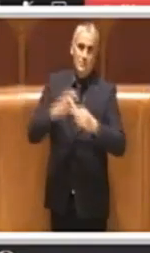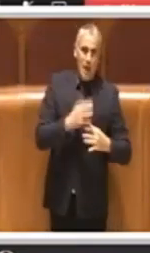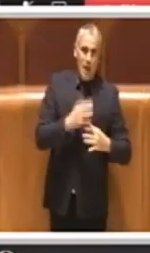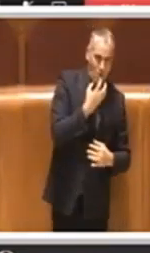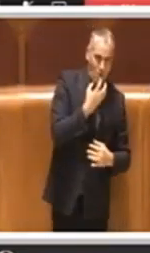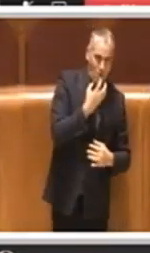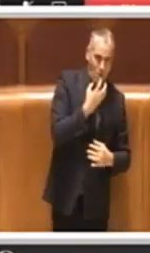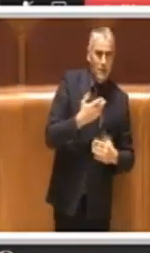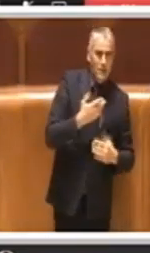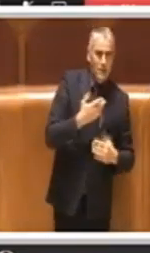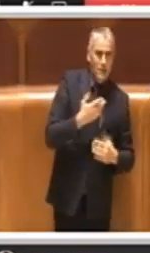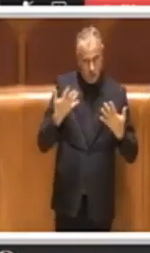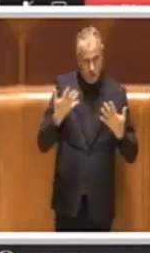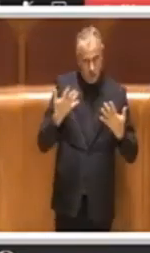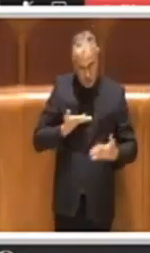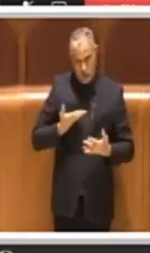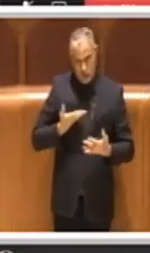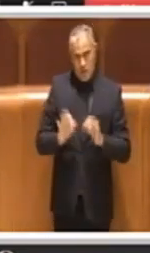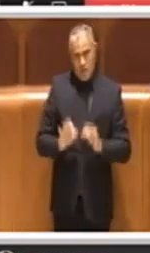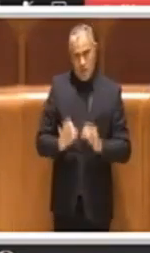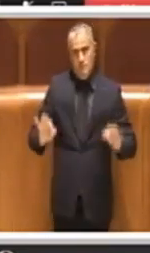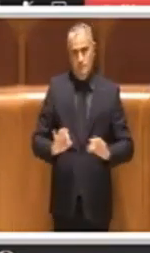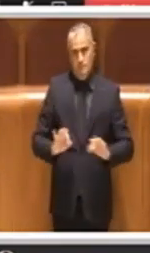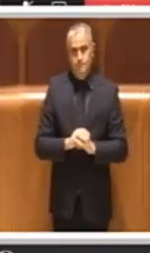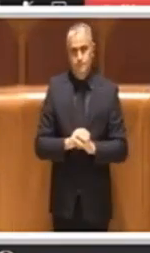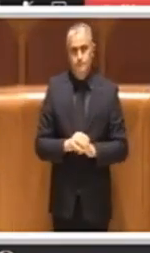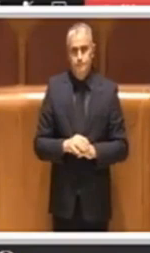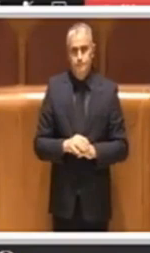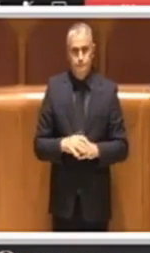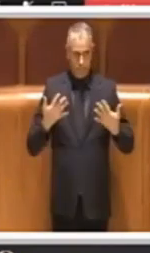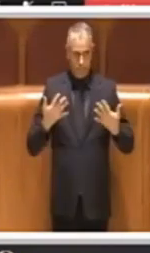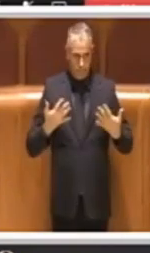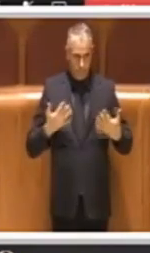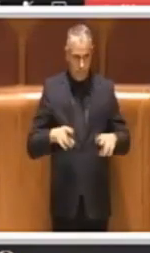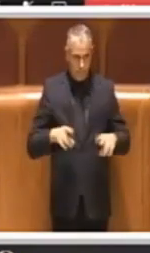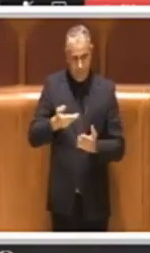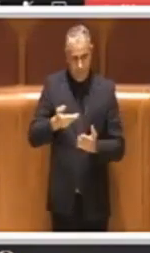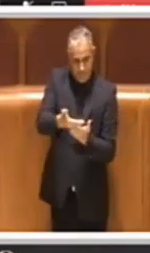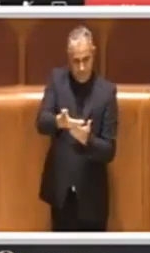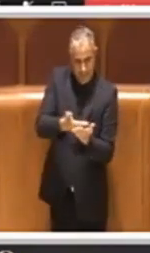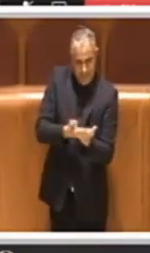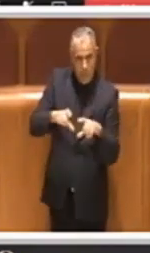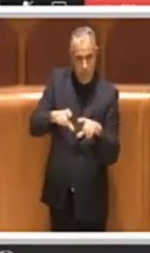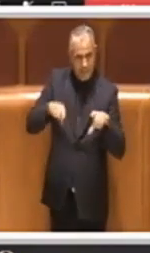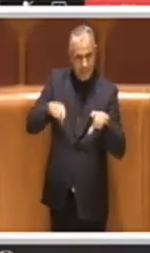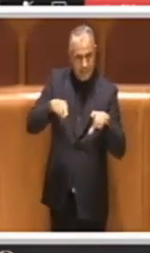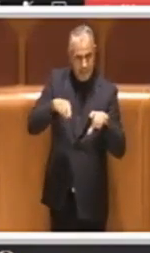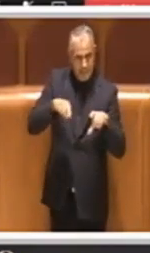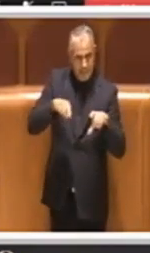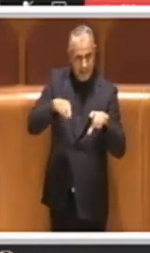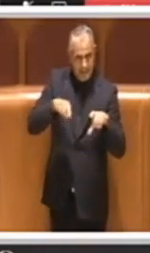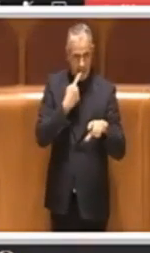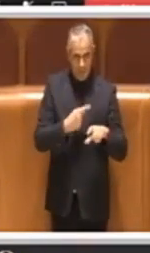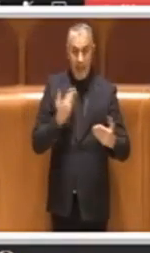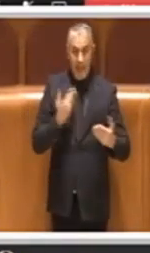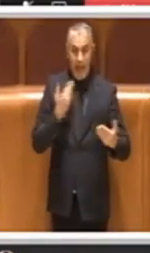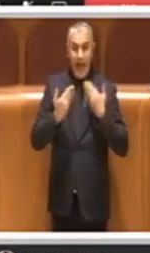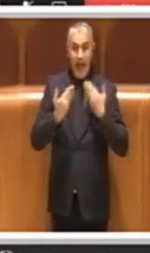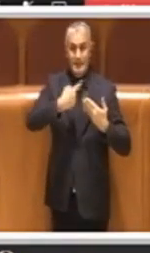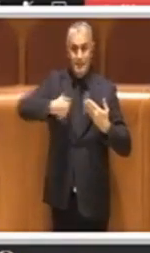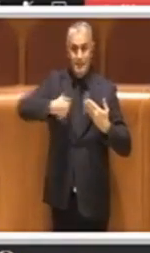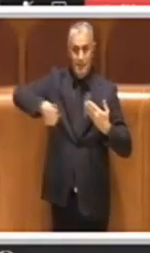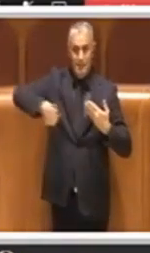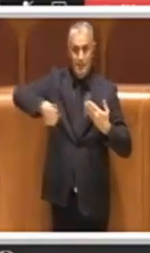facendo. Allora, detto tutto questo, vado a leggervi il dispositivo quindi, che è questo. L'Assemblea di Capitolina